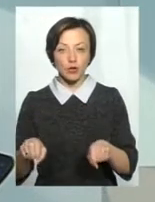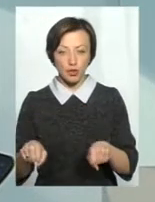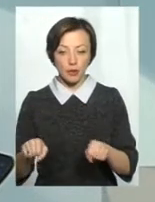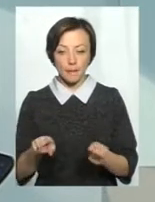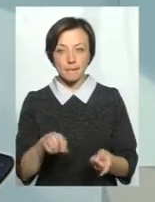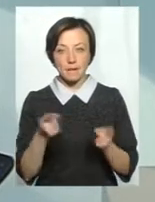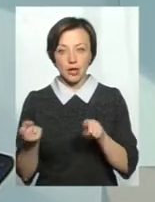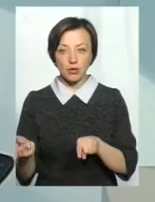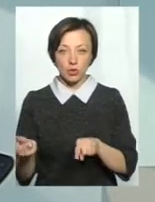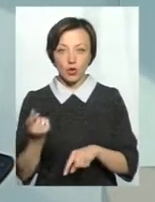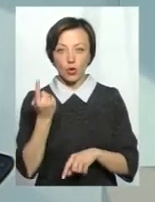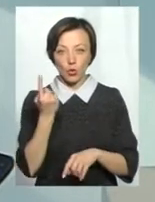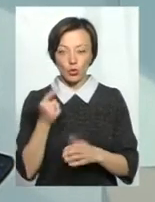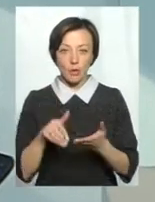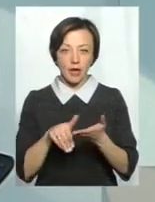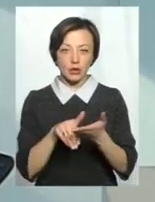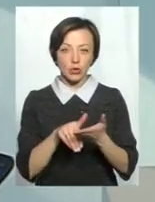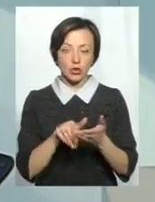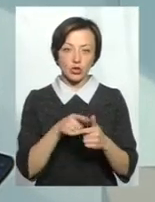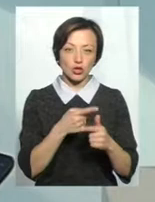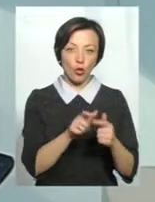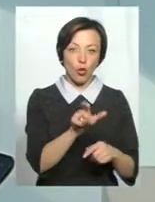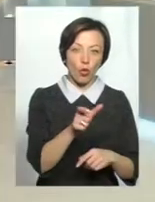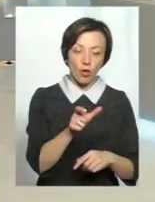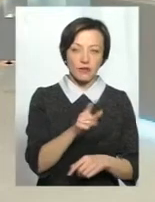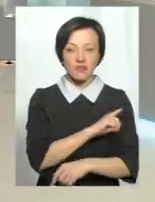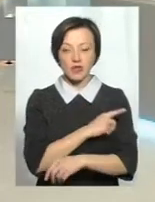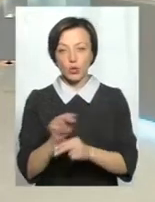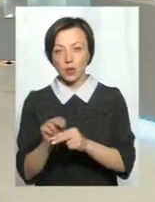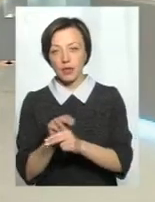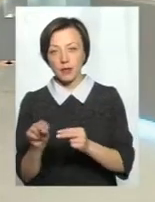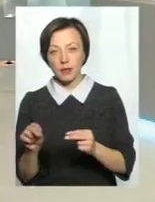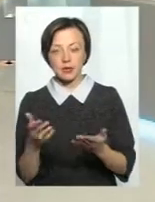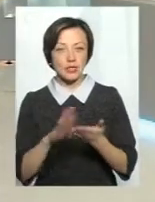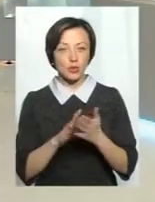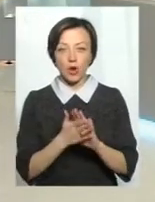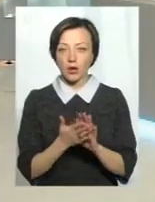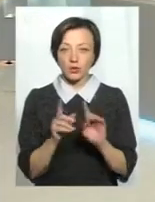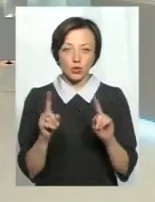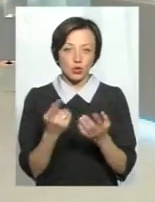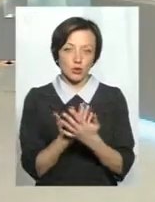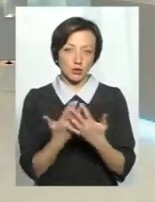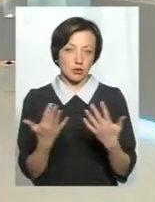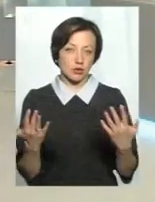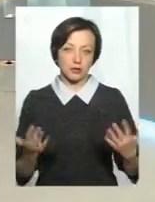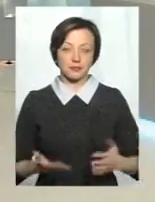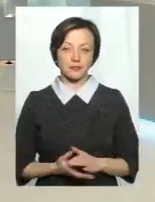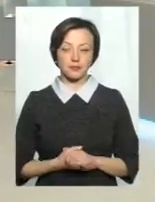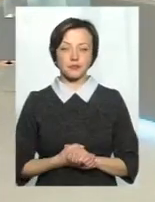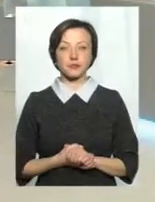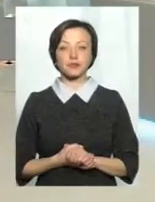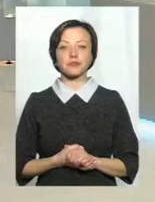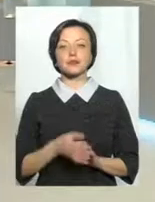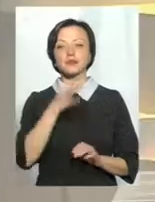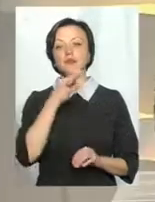переходити на одну якусь методику. Чи голкотерапію, чи фізіотерапію. Ситуації бувають дуже різні. Скажіть, будь